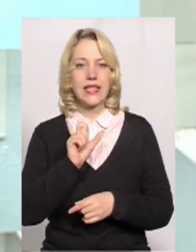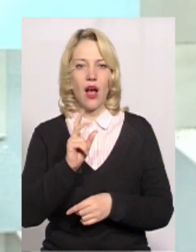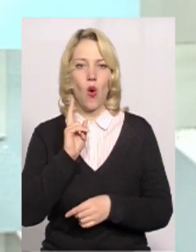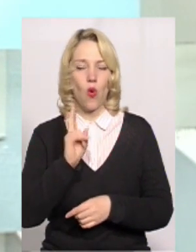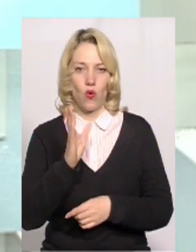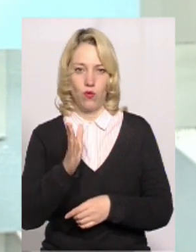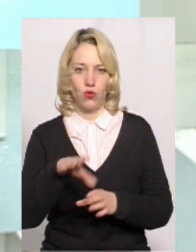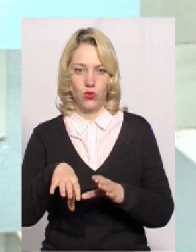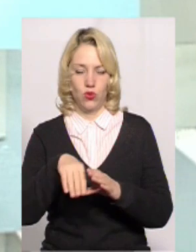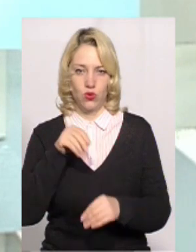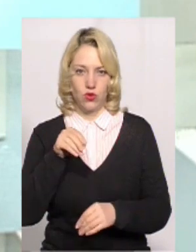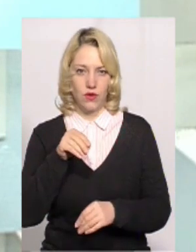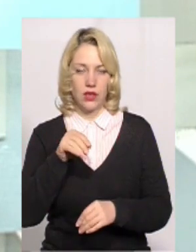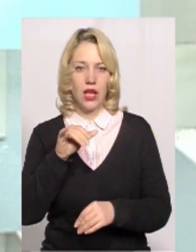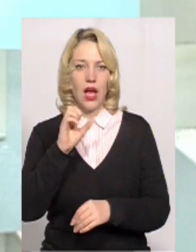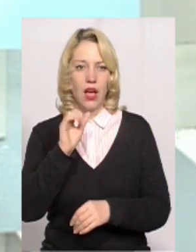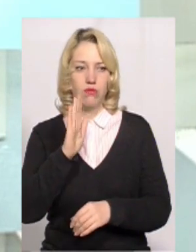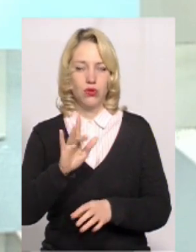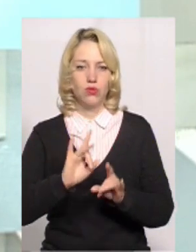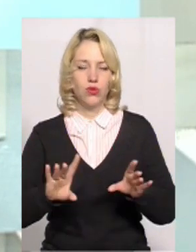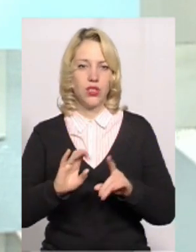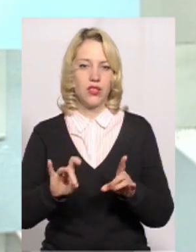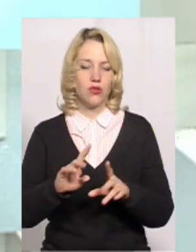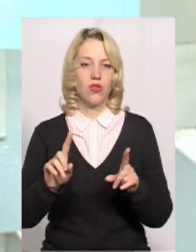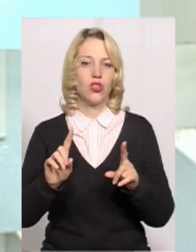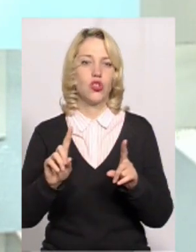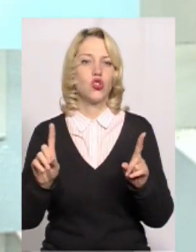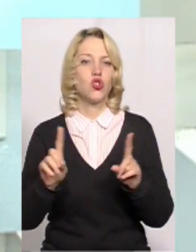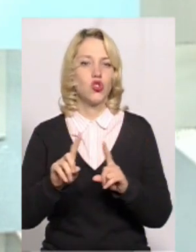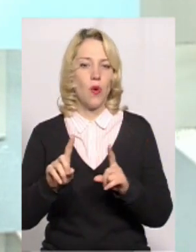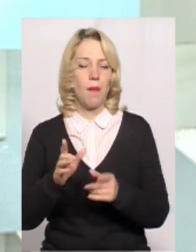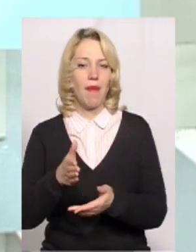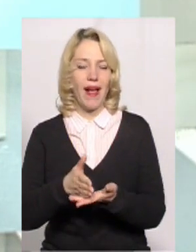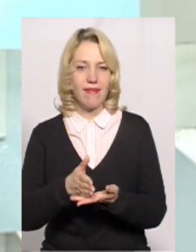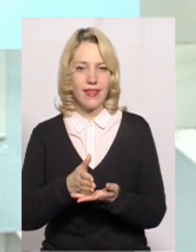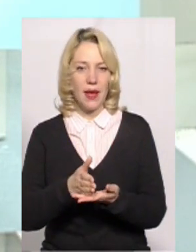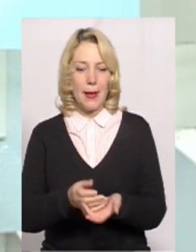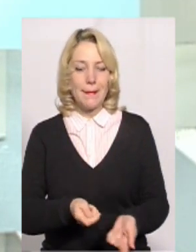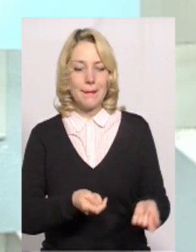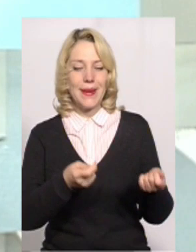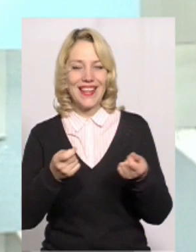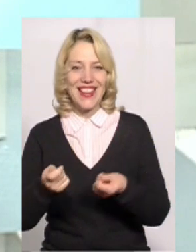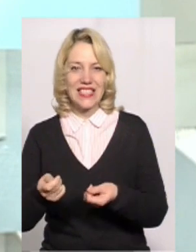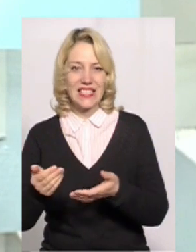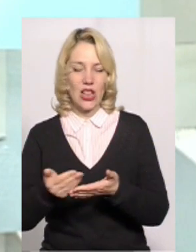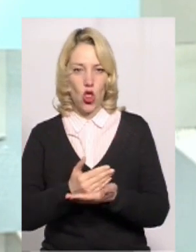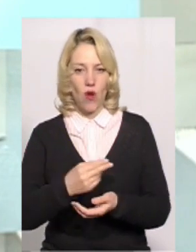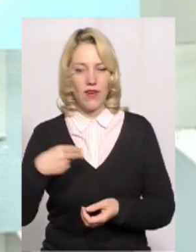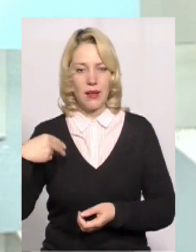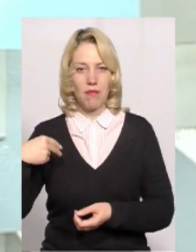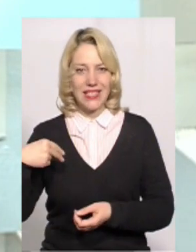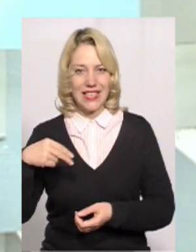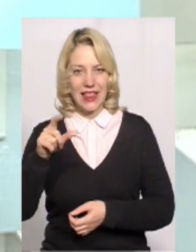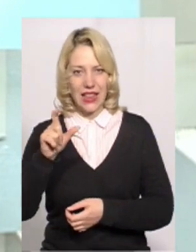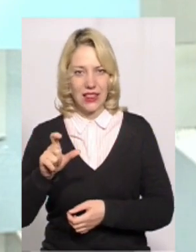голосувати, значить, а мабуть, потрібно пояснювати, значить, що має привнести новий президент, так,